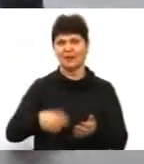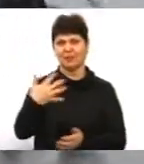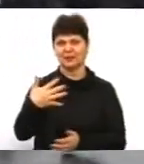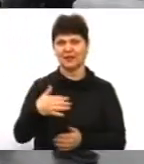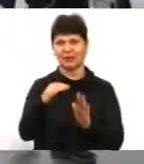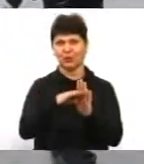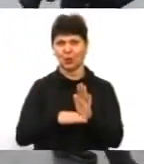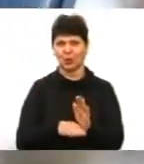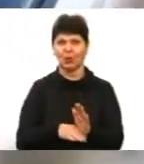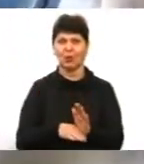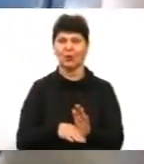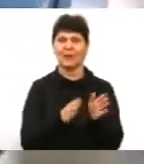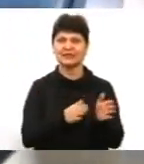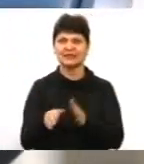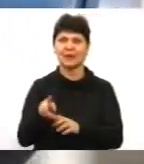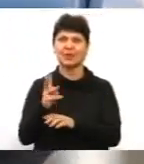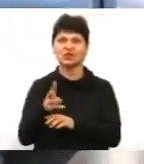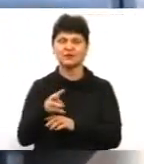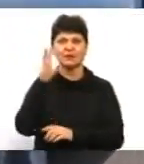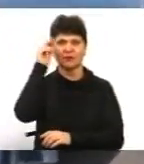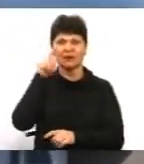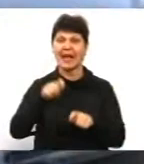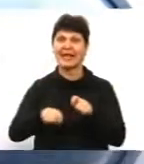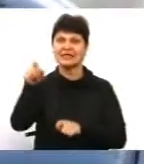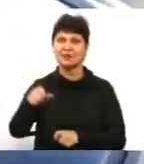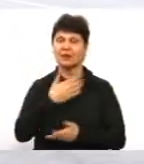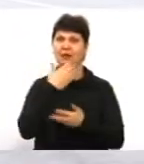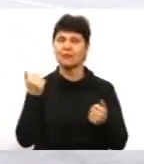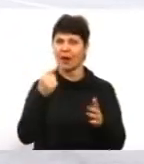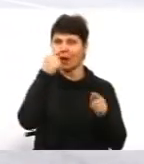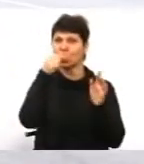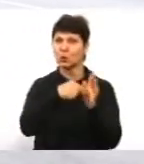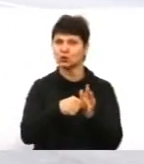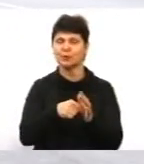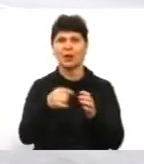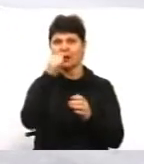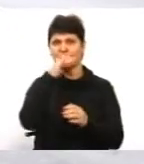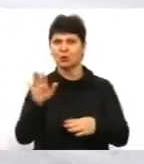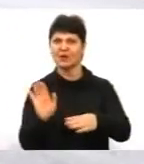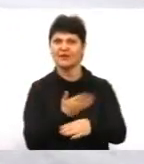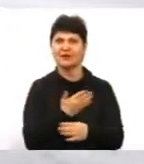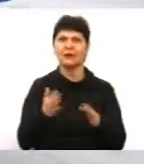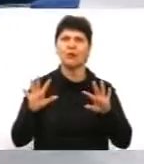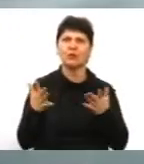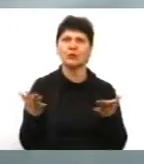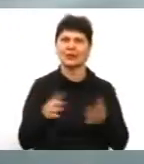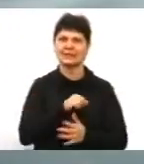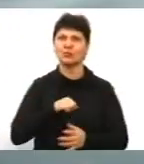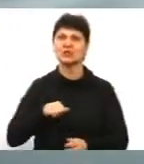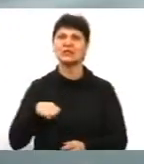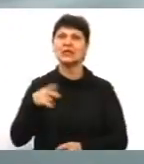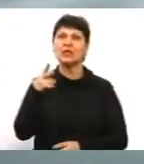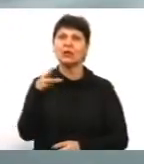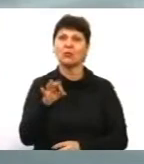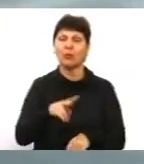Трукам містить систему шифрування даних, тож інспектор не має доступу і не може видалити будь-які моменти самостійно, кажуть поліцейські.